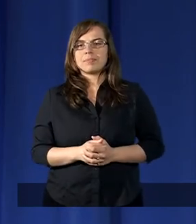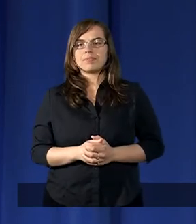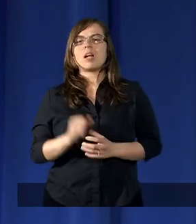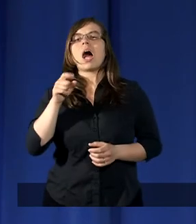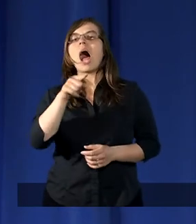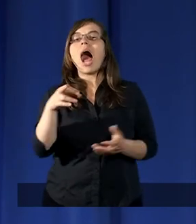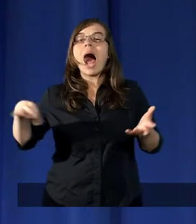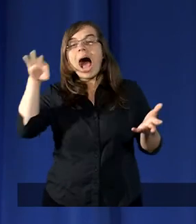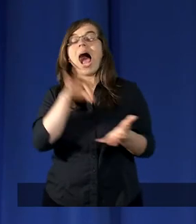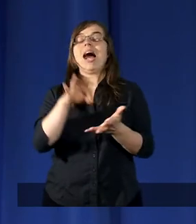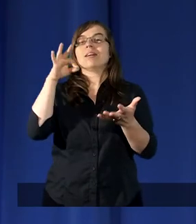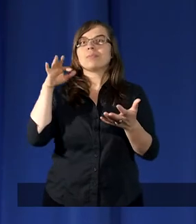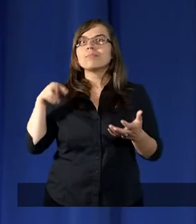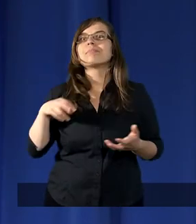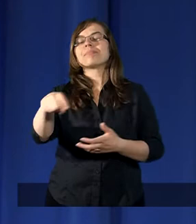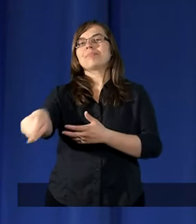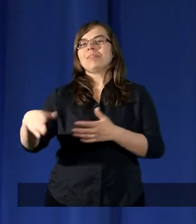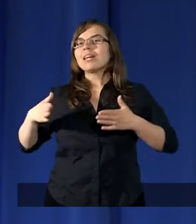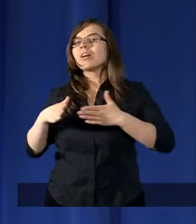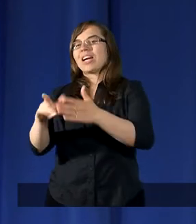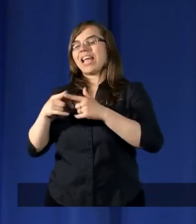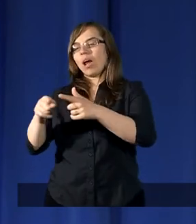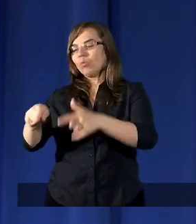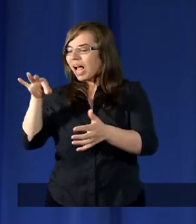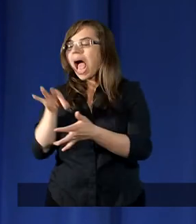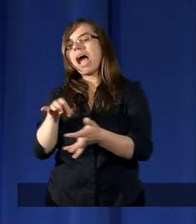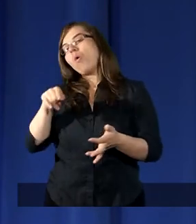A one akuratnie w tamtym kierunku podążały.